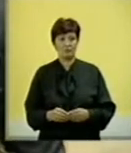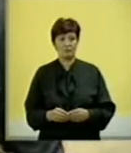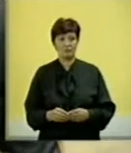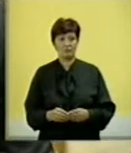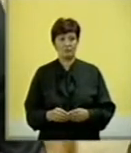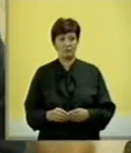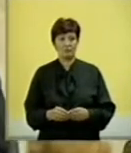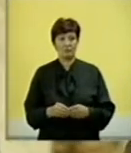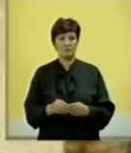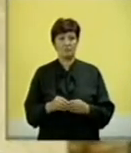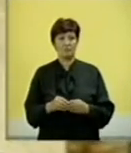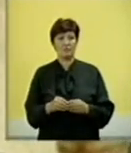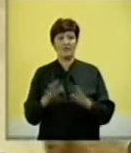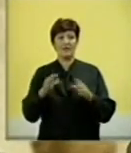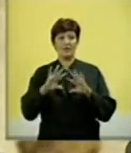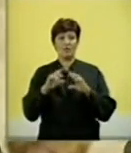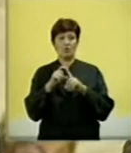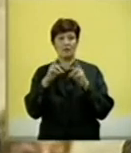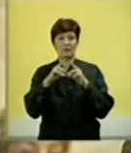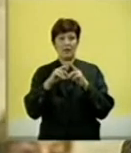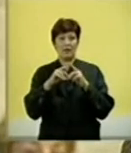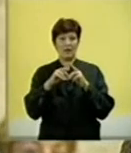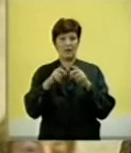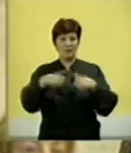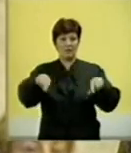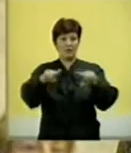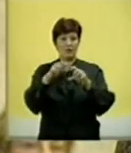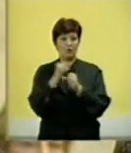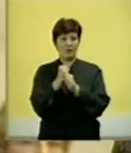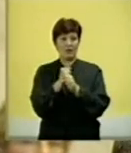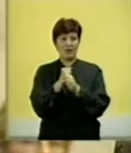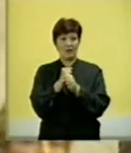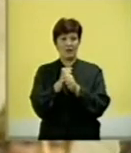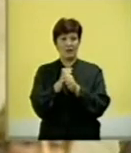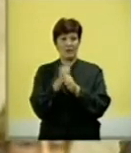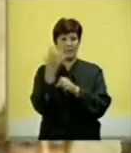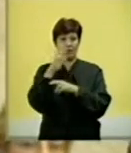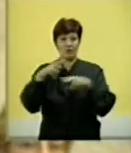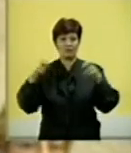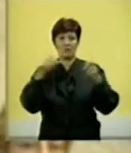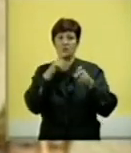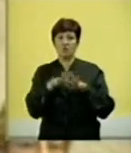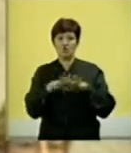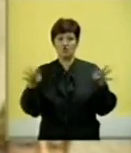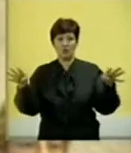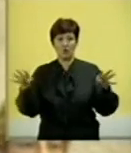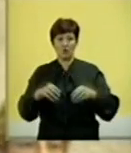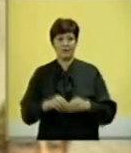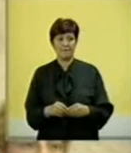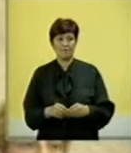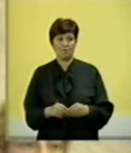Svakako da deloku grada pokrajinskog obucmana je dosta širok